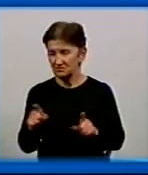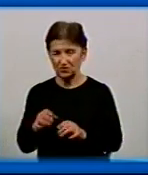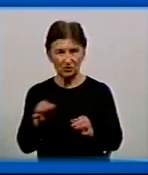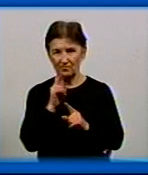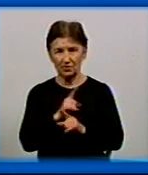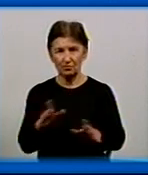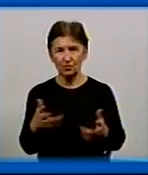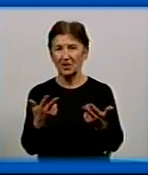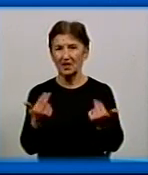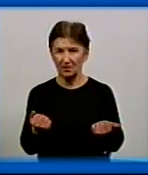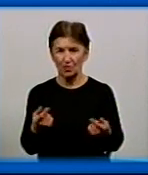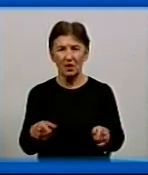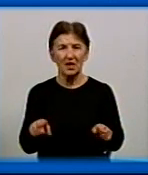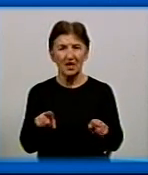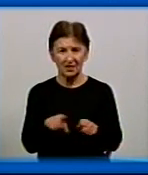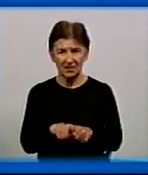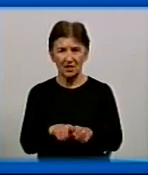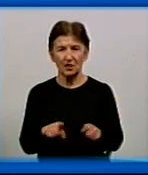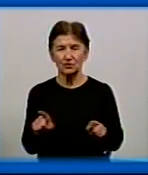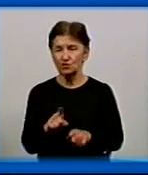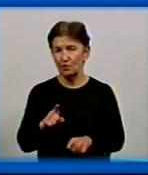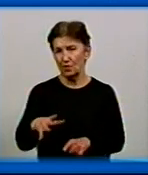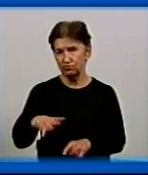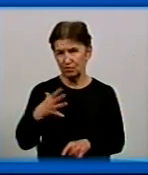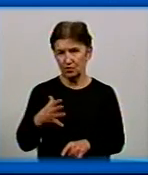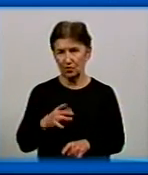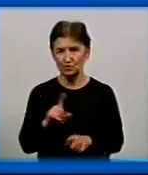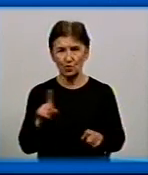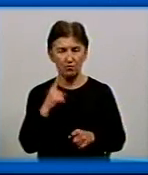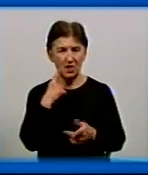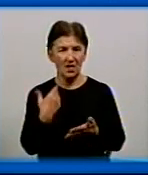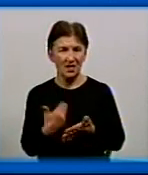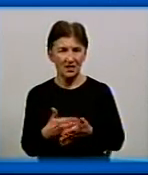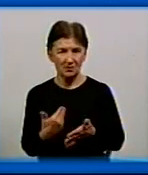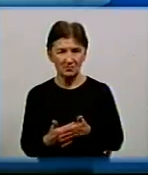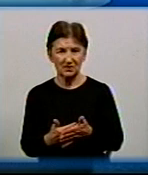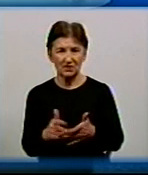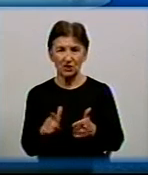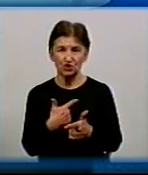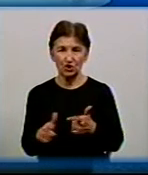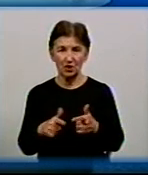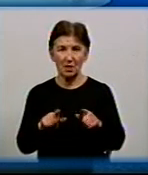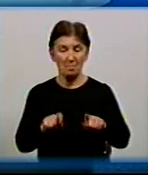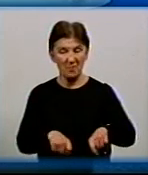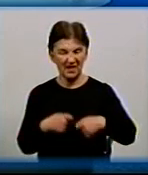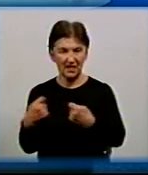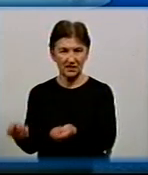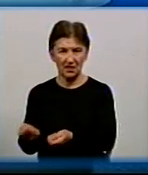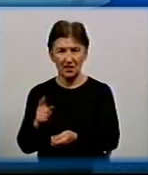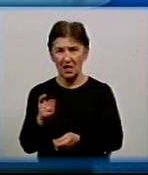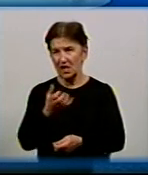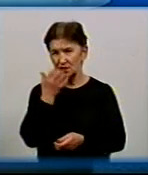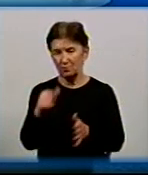Ну так, це так і потрібно, щоб було, тому що для того, щоб, наприклад, передати в комунальне підприємство